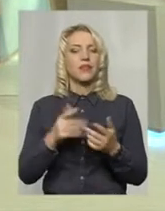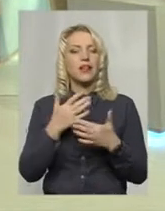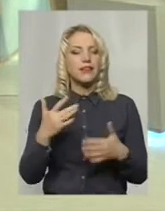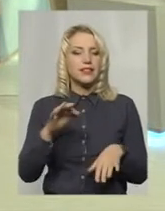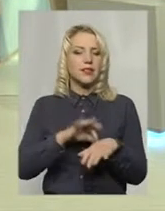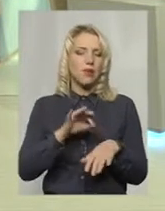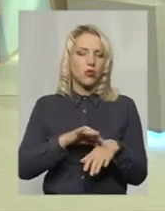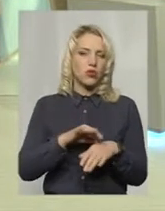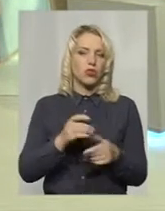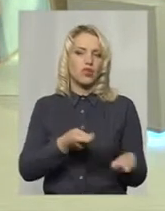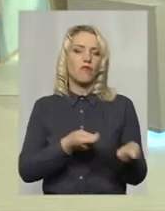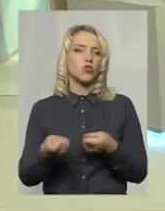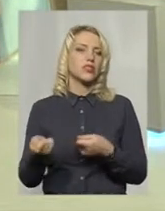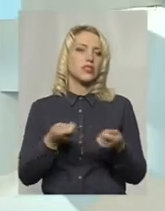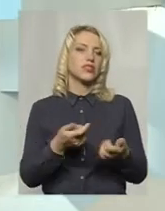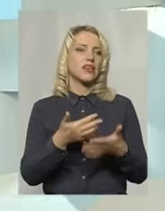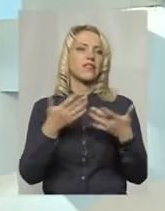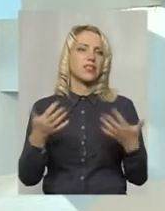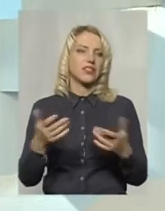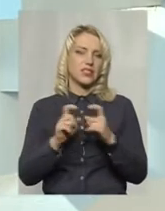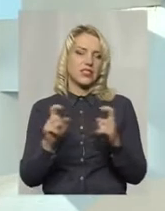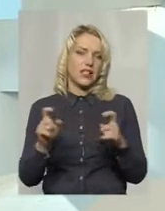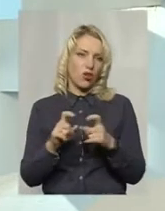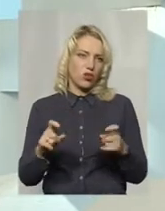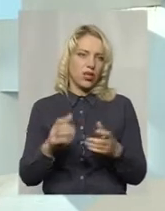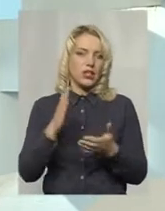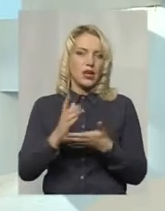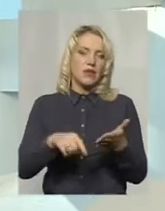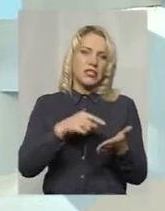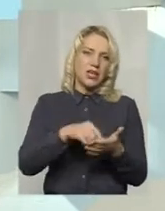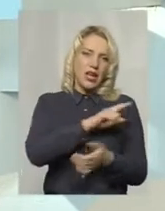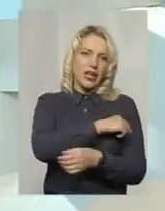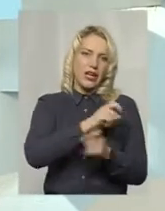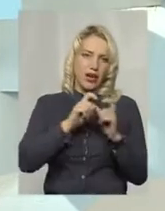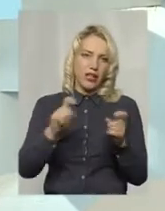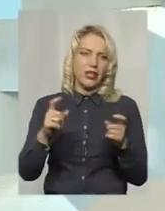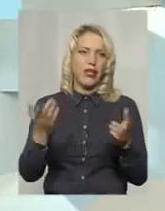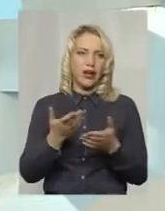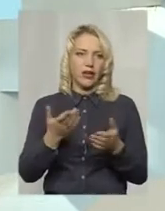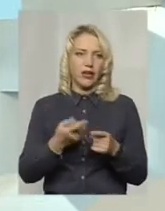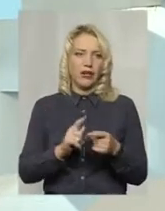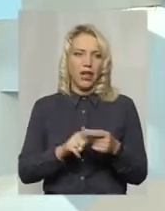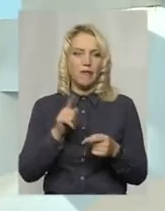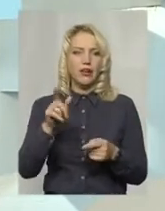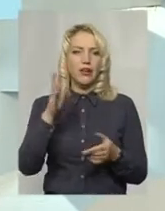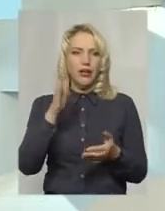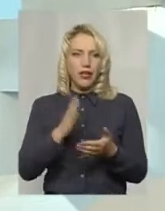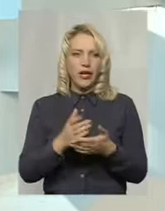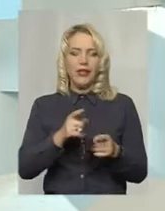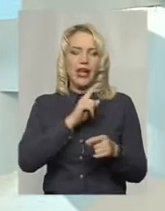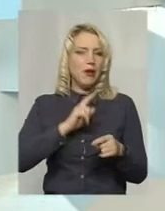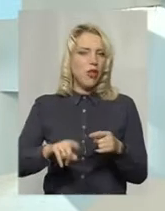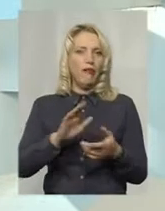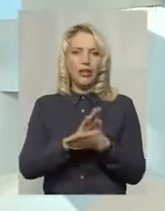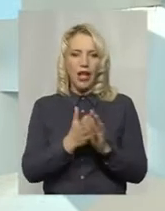возилися в різні заклади. Власне, є міська лікарня, яка обслуговувала міських жителів ургентно, і там є термінові стани.